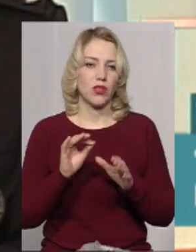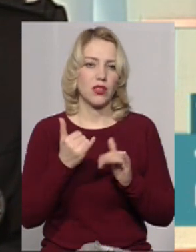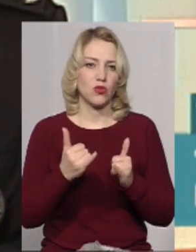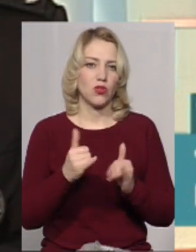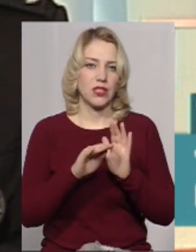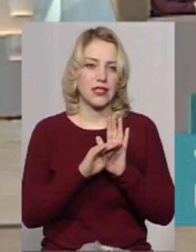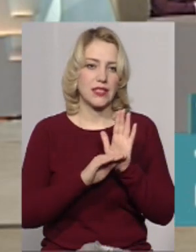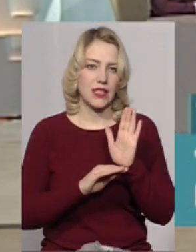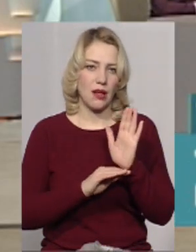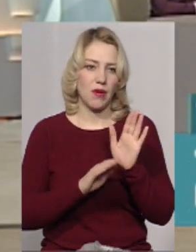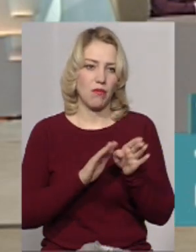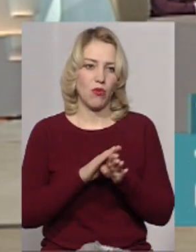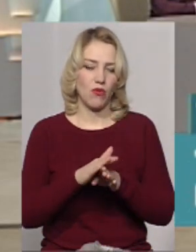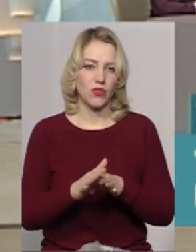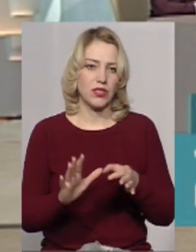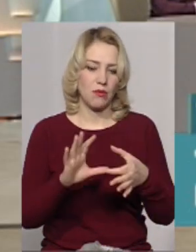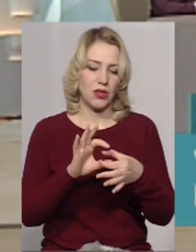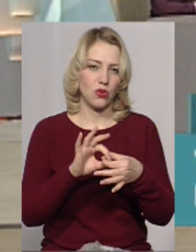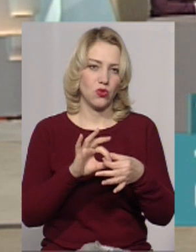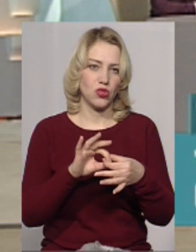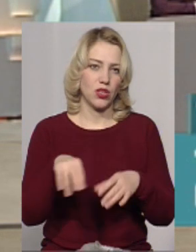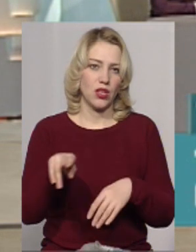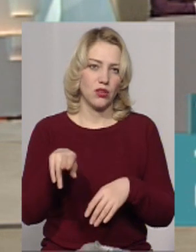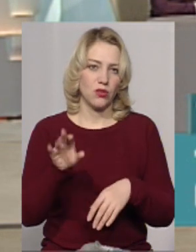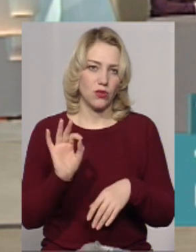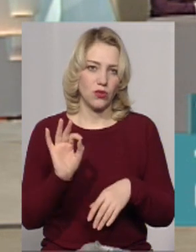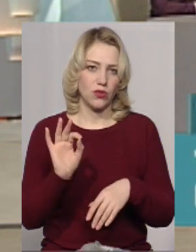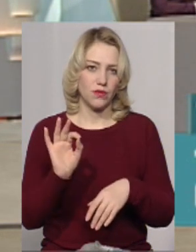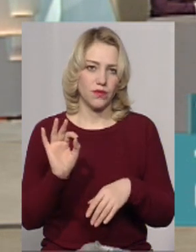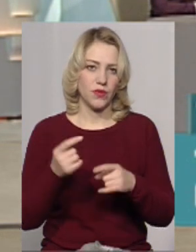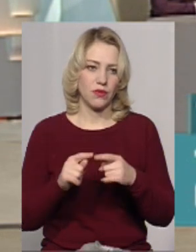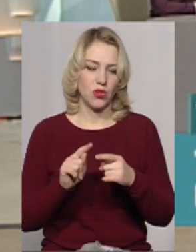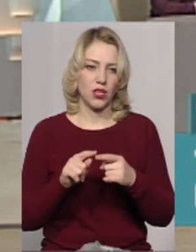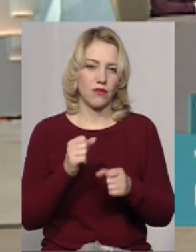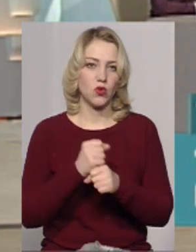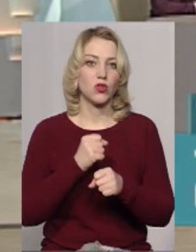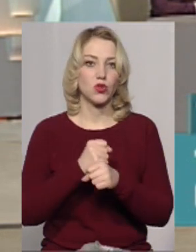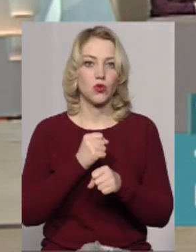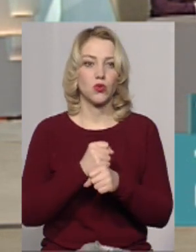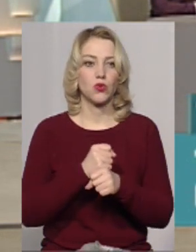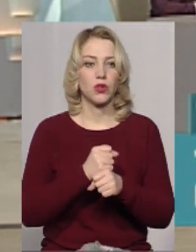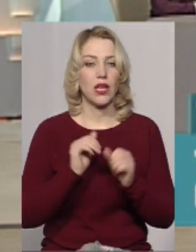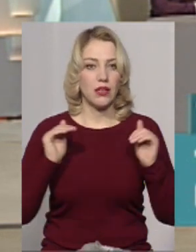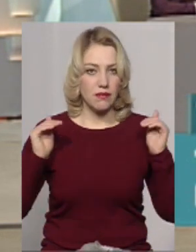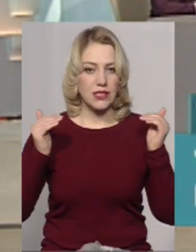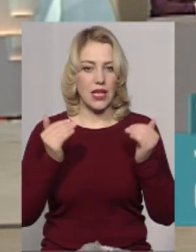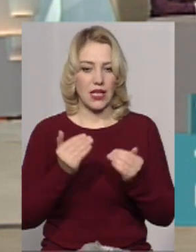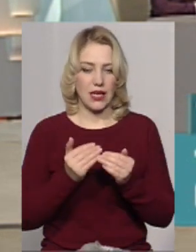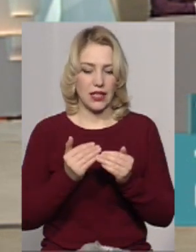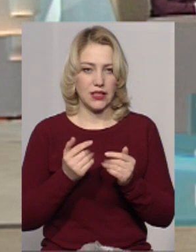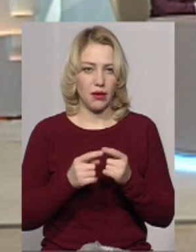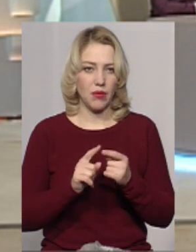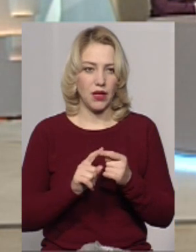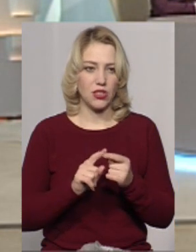система повністю підключена до, вона функціонує в закритій мережі, це